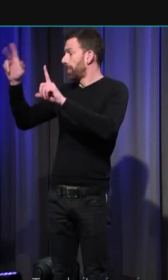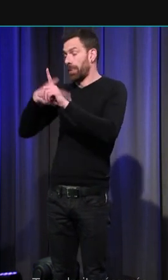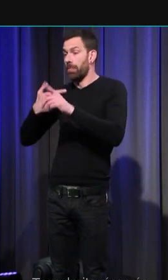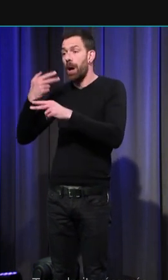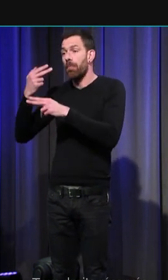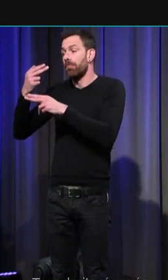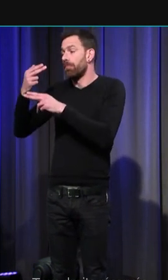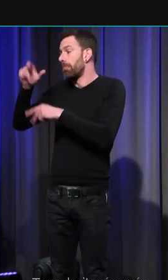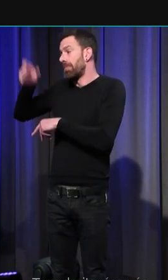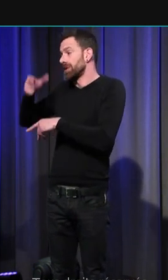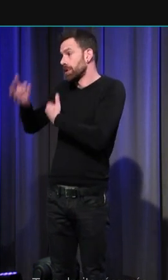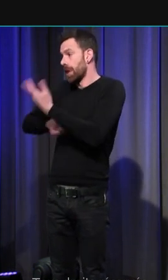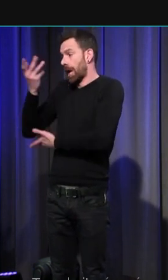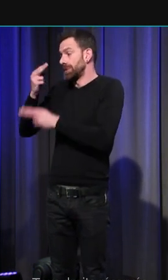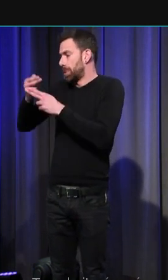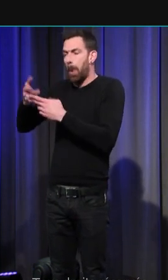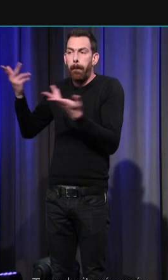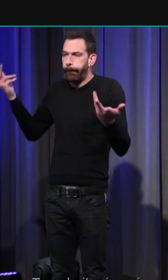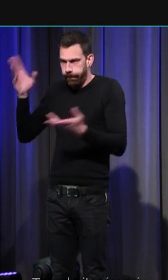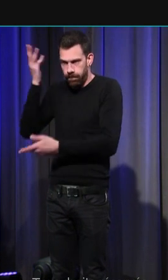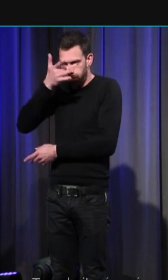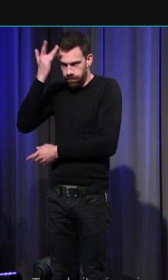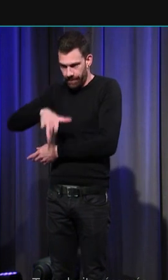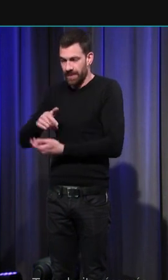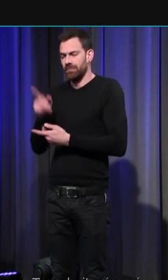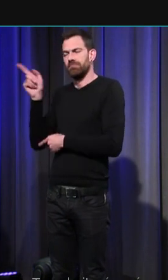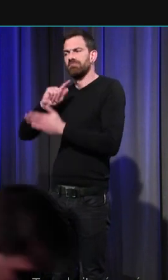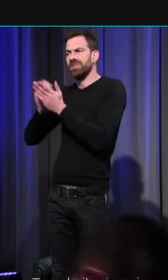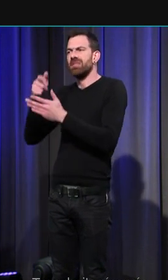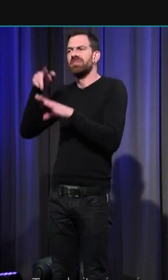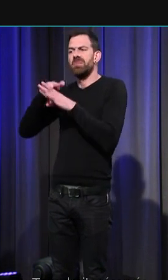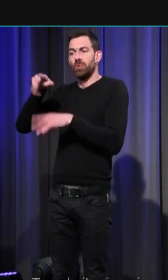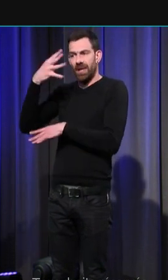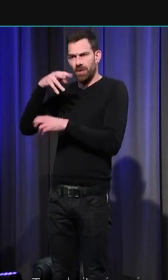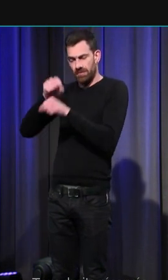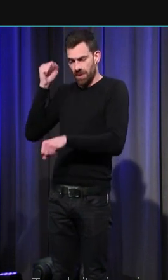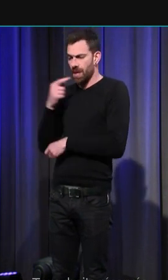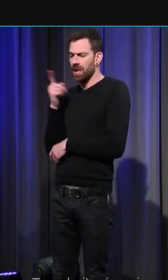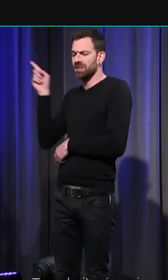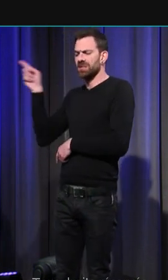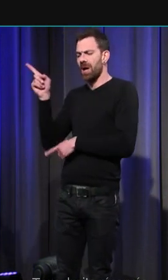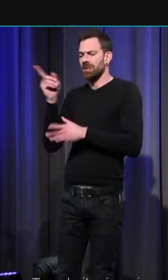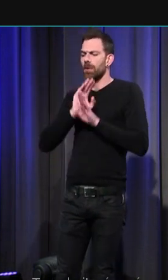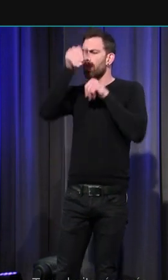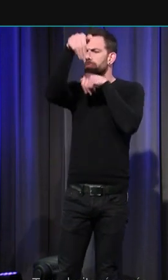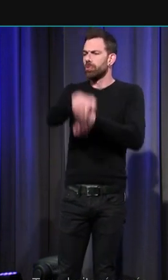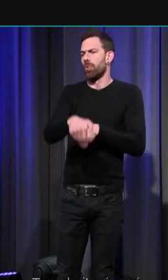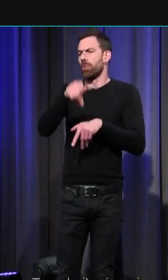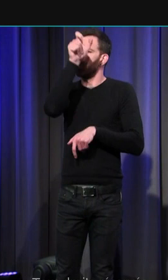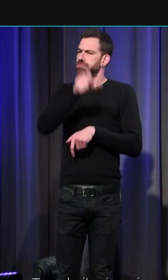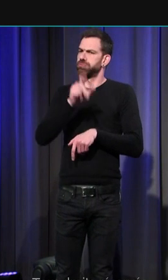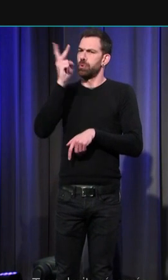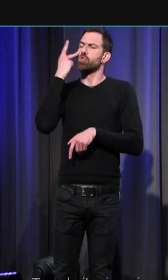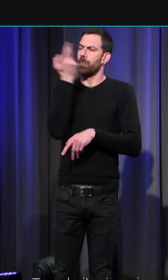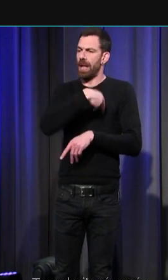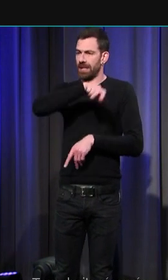tout début du 14e siècle qui décorait à l'origine le tombeau d'un noble espagnol Sancho XVI de Carilio